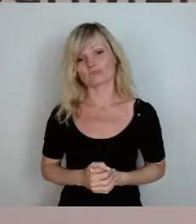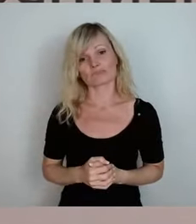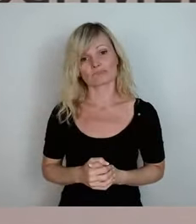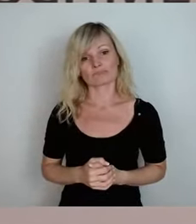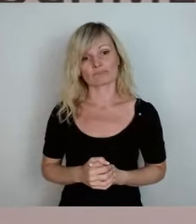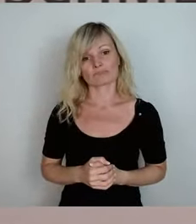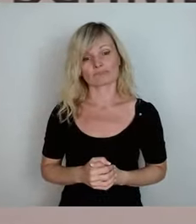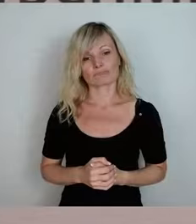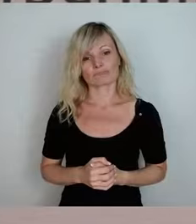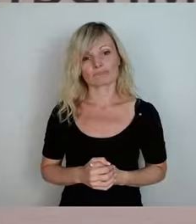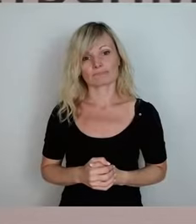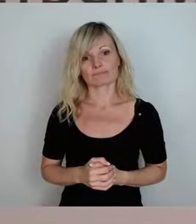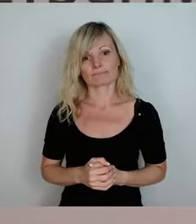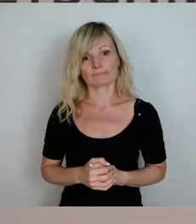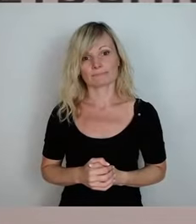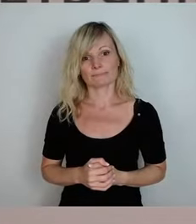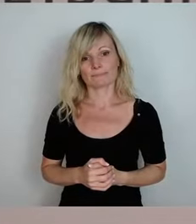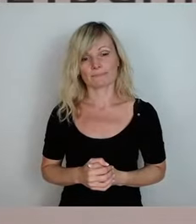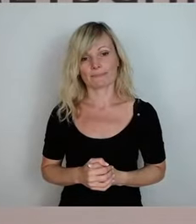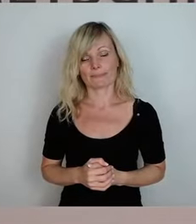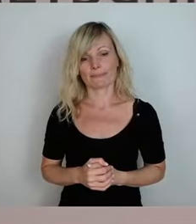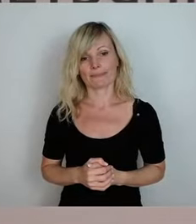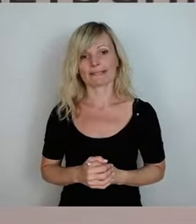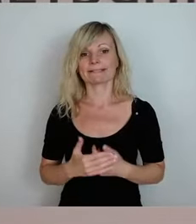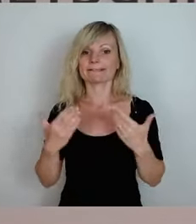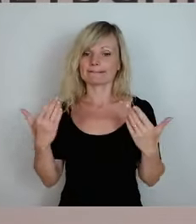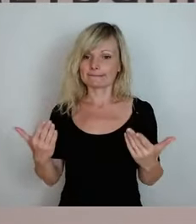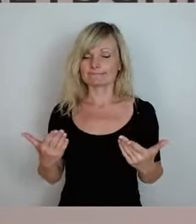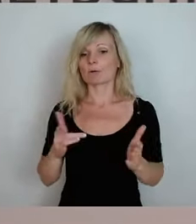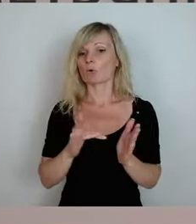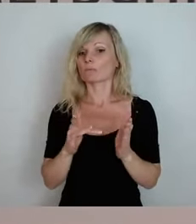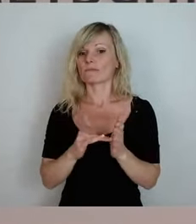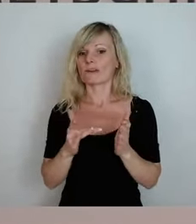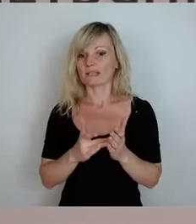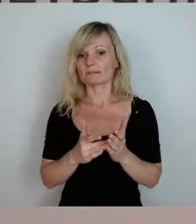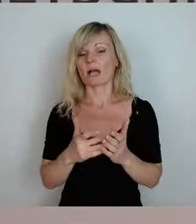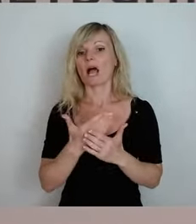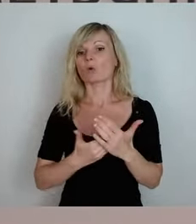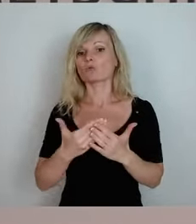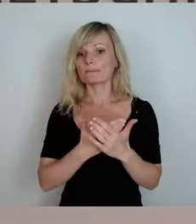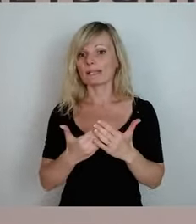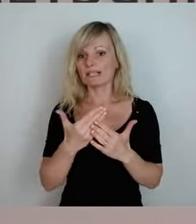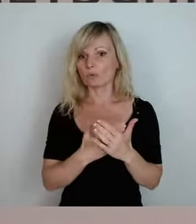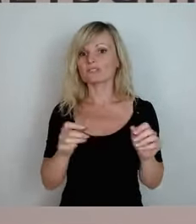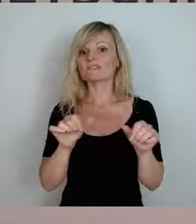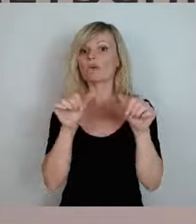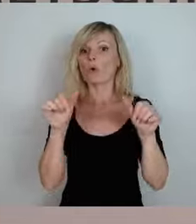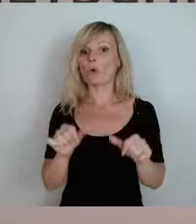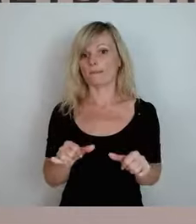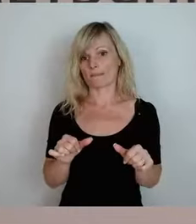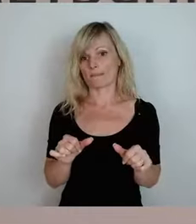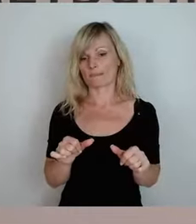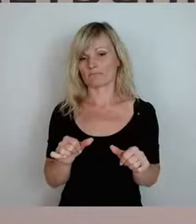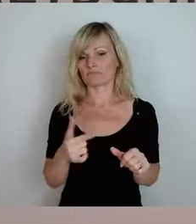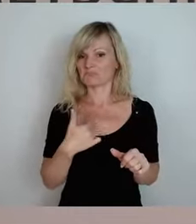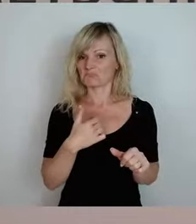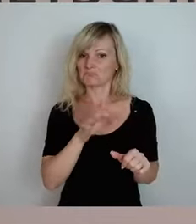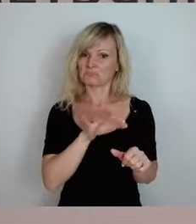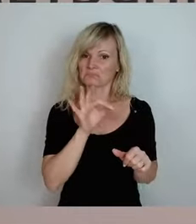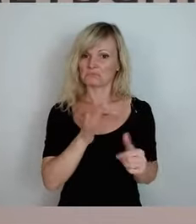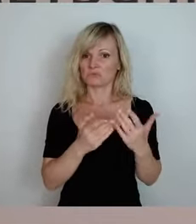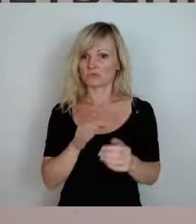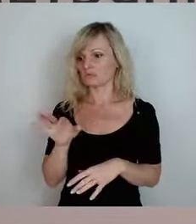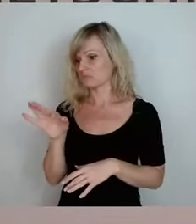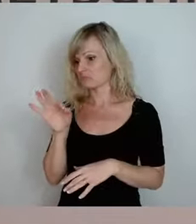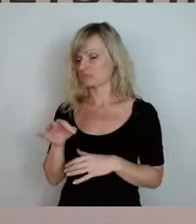Ja, es kommt immer darauf an, welche Form der Ausbildung man sich sucht. Ich kann auch sagen als Gemeinde, ich stelle die Leute